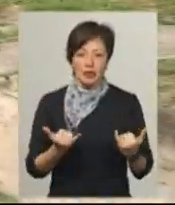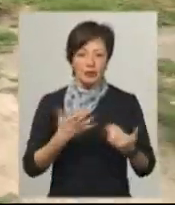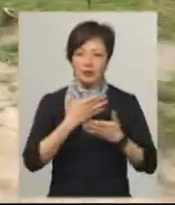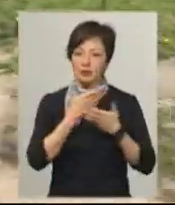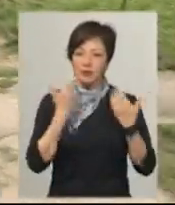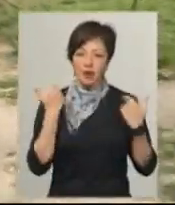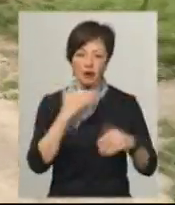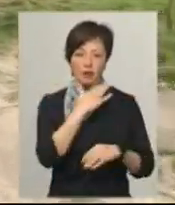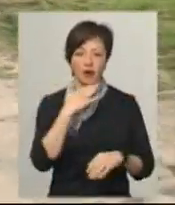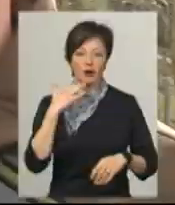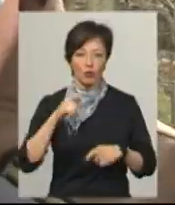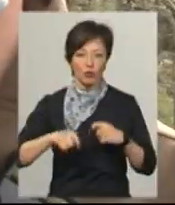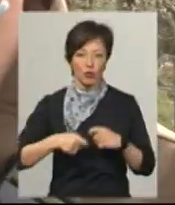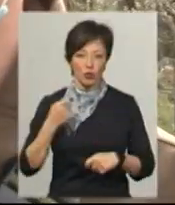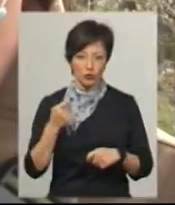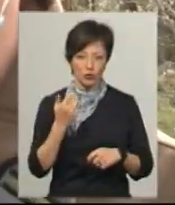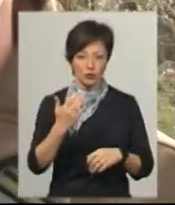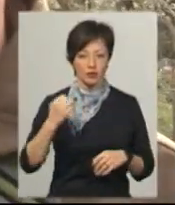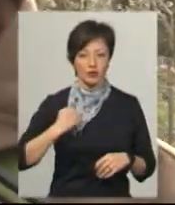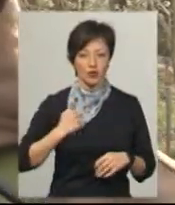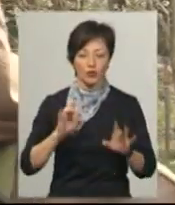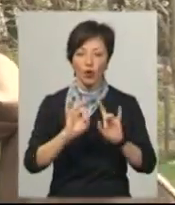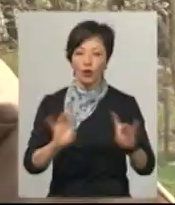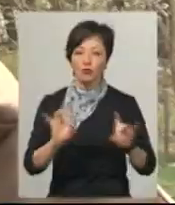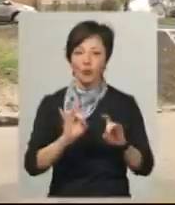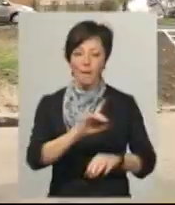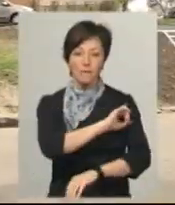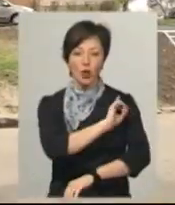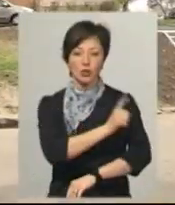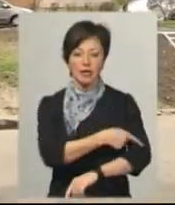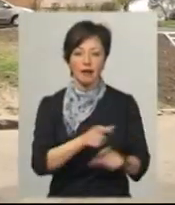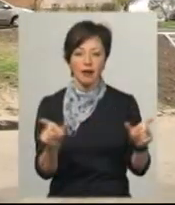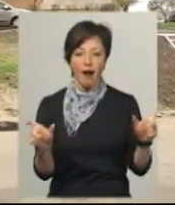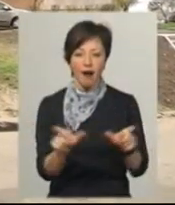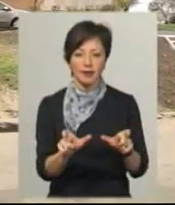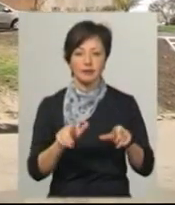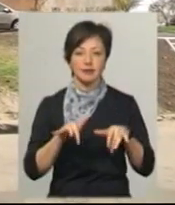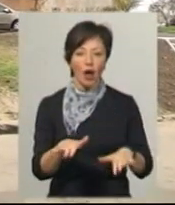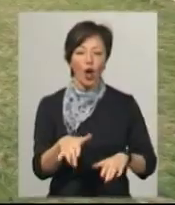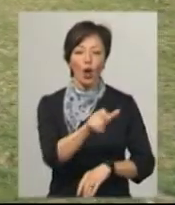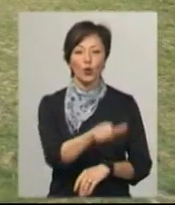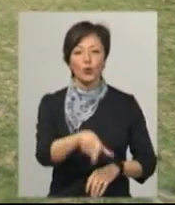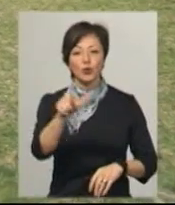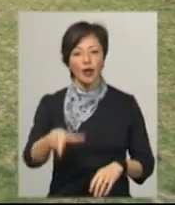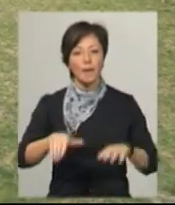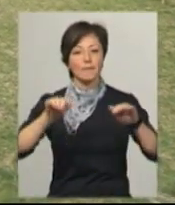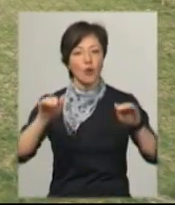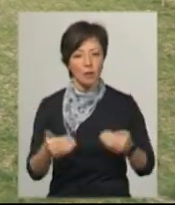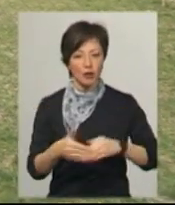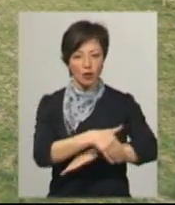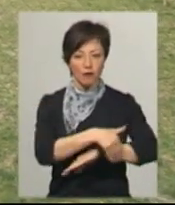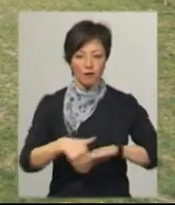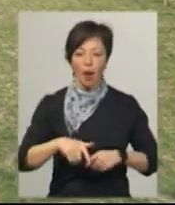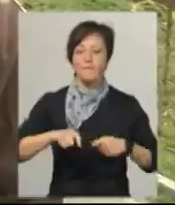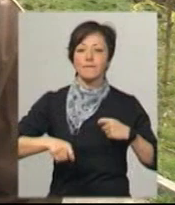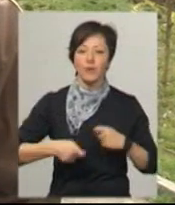багато порушень. Молодший сержант Ельдар Медвідь розповів, після посилення карантинних заходів людей на вулицях міста поменшало. Правопорушень